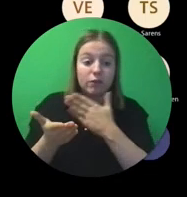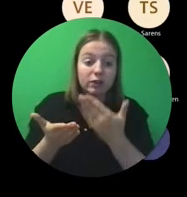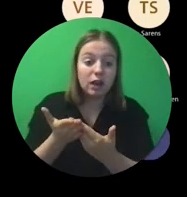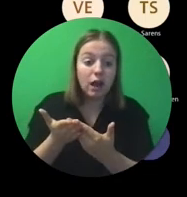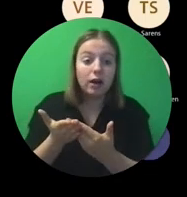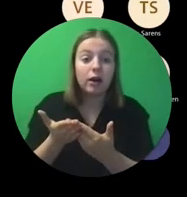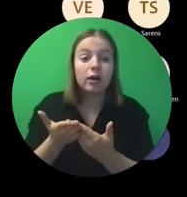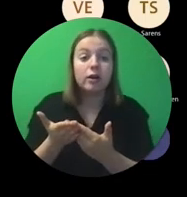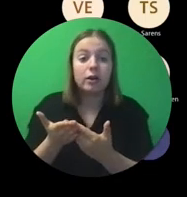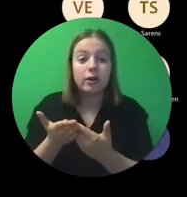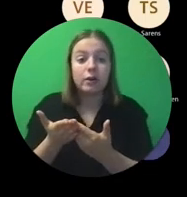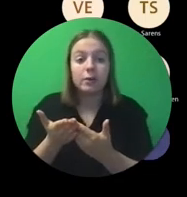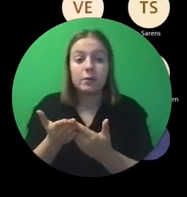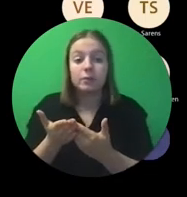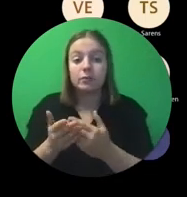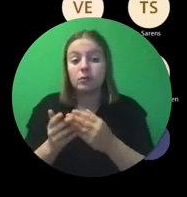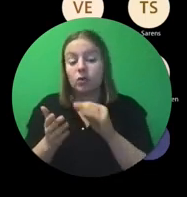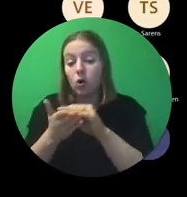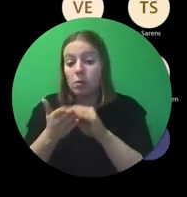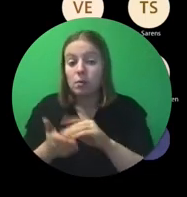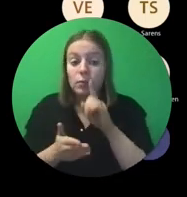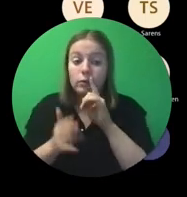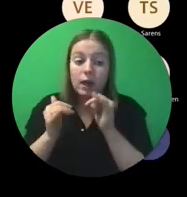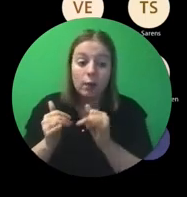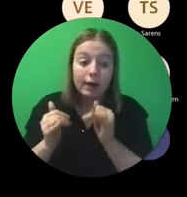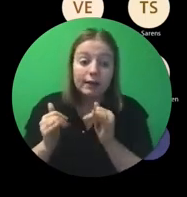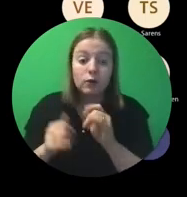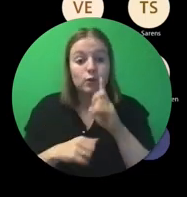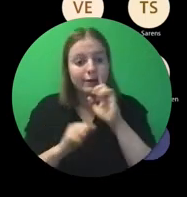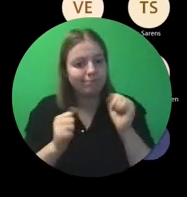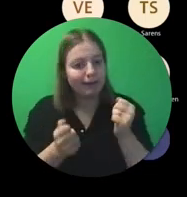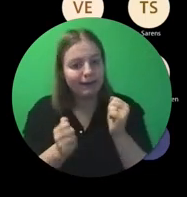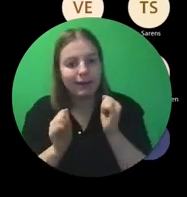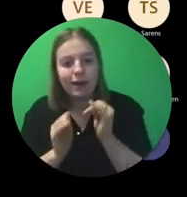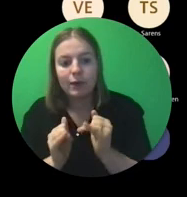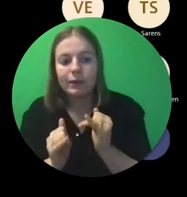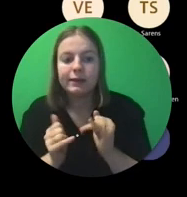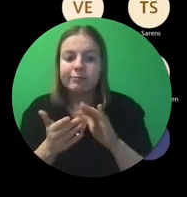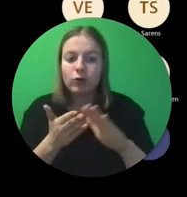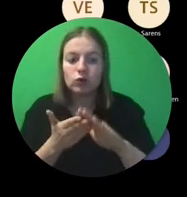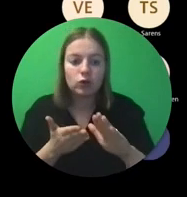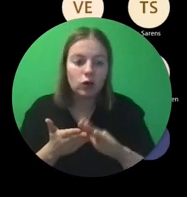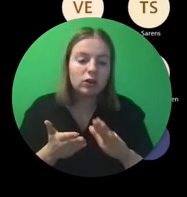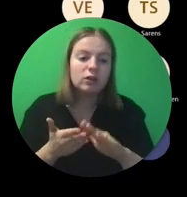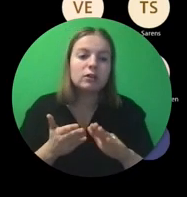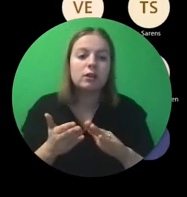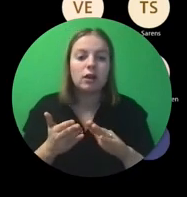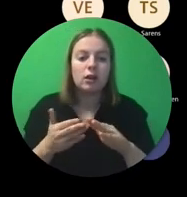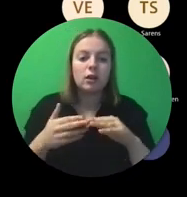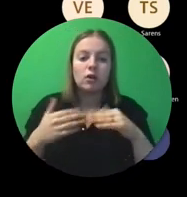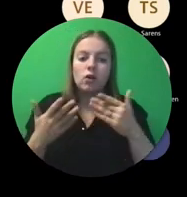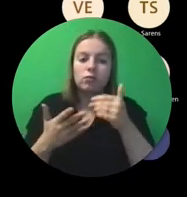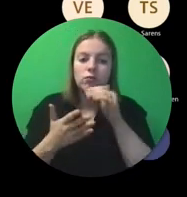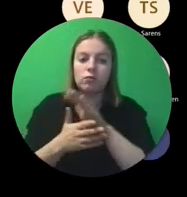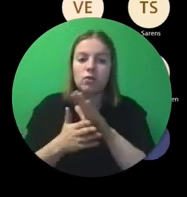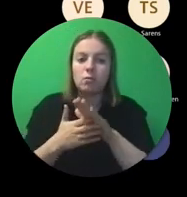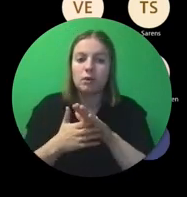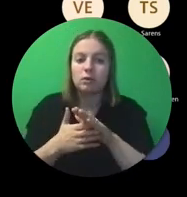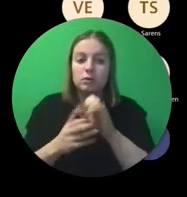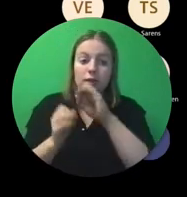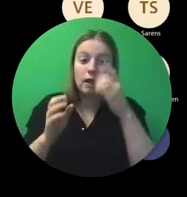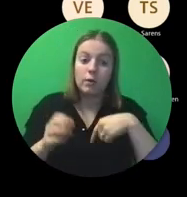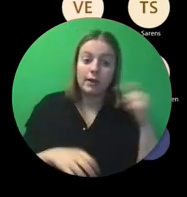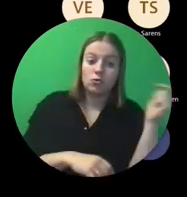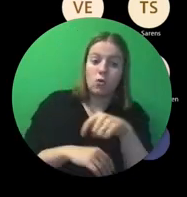zijn, waar je dan misschien de aanwezigen of de verontschuldigenden op kan aanvullen. En als wij bijvoorbeeld op een on-the-spot-check zouden komen,